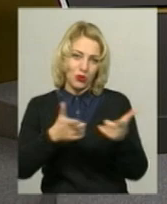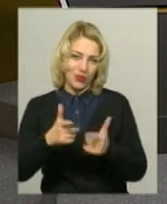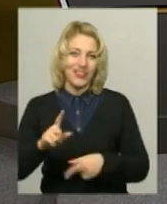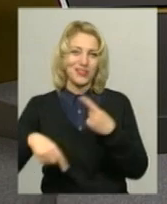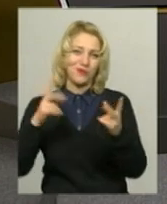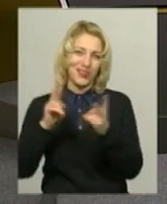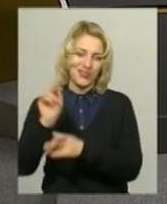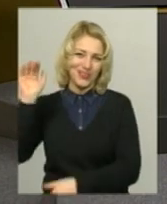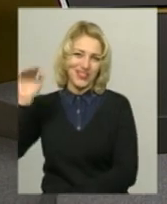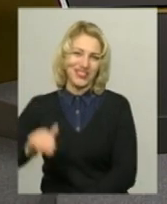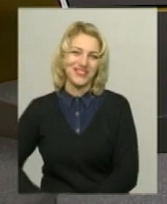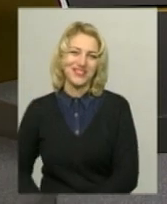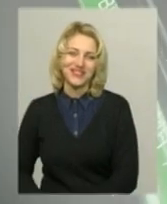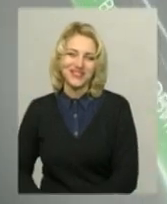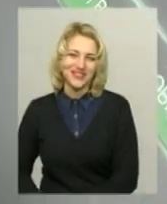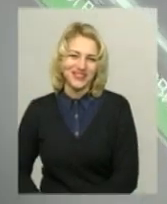Побачимося у наступних випусках.